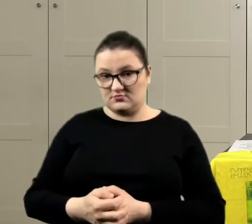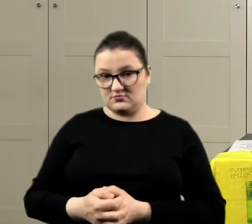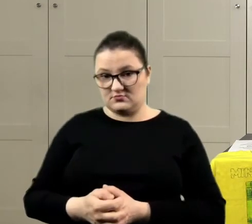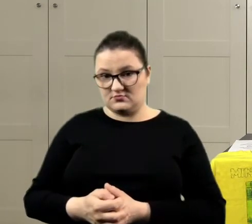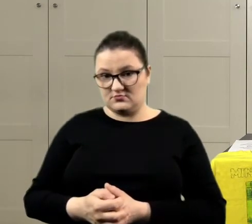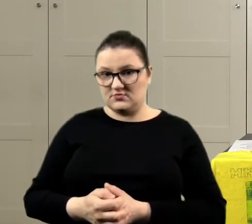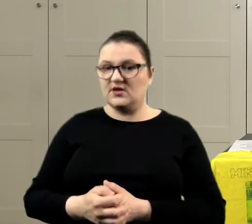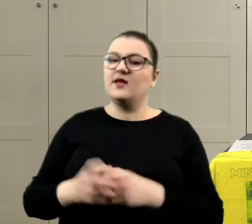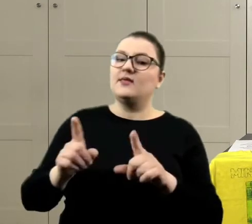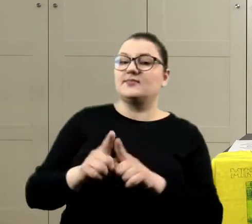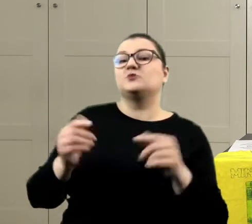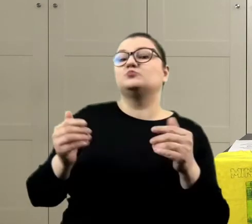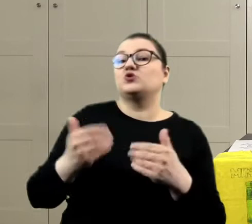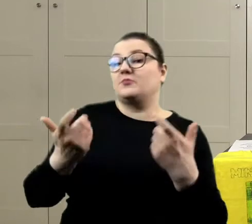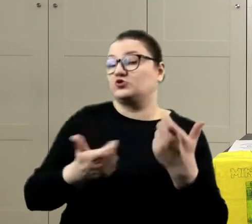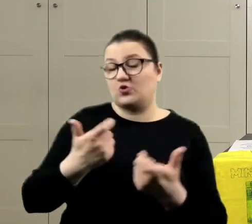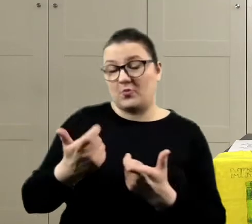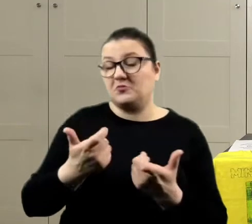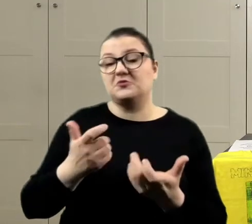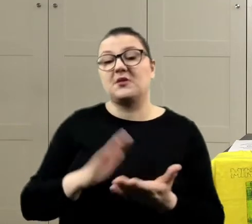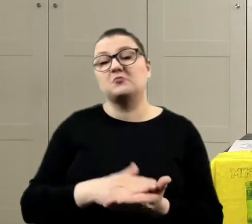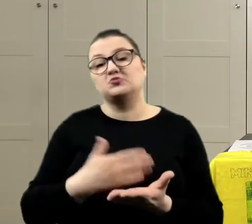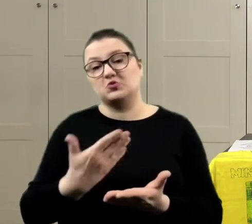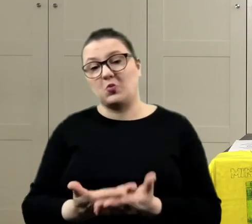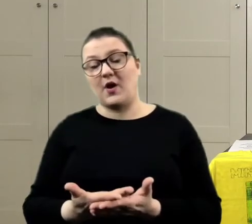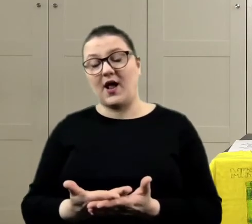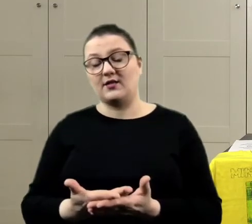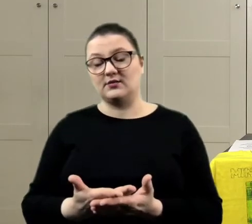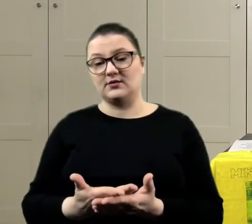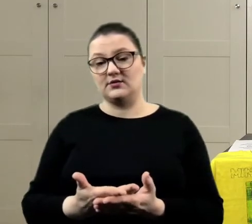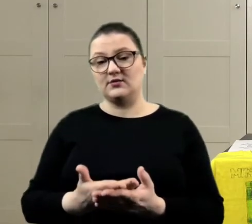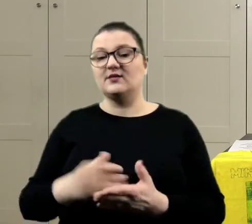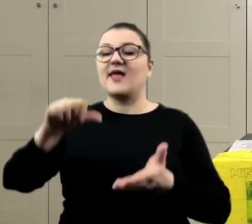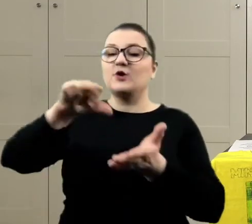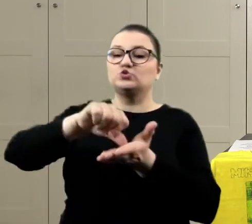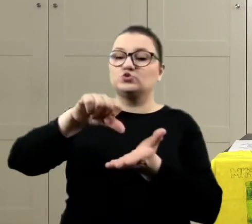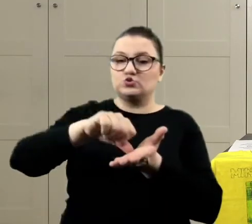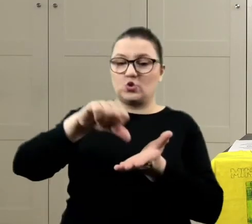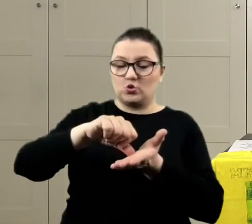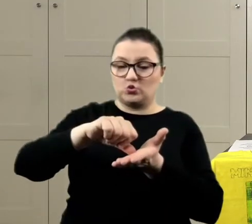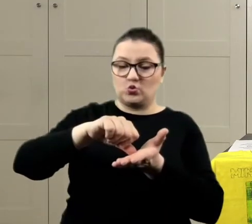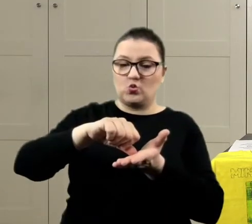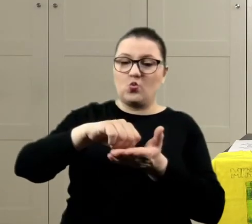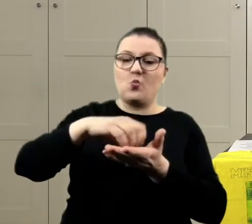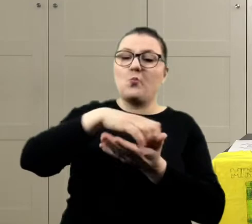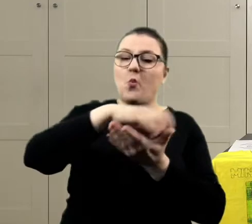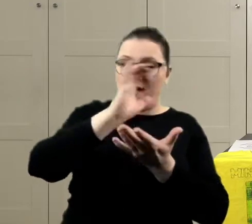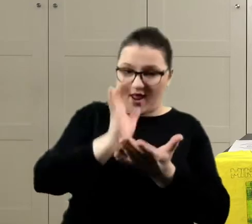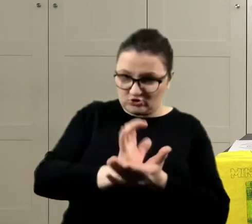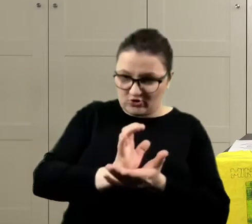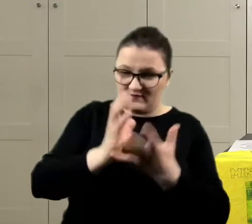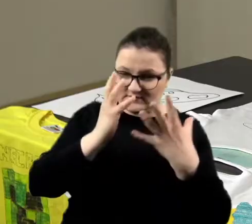Też możemy zrobić tak, że na przykład on na środku będzie taki całkiem pomarańczowy.